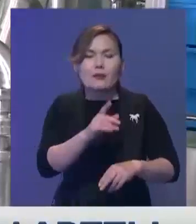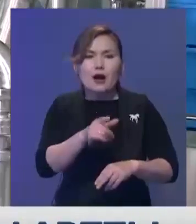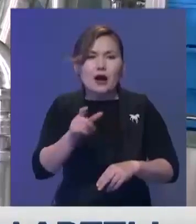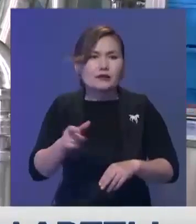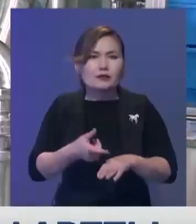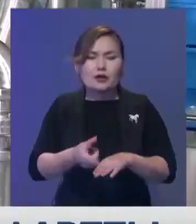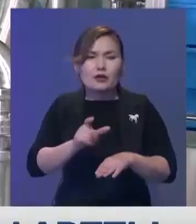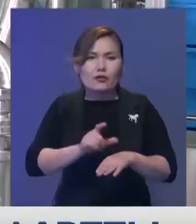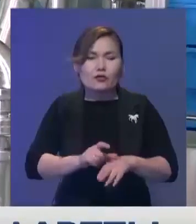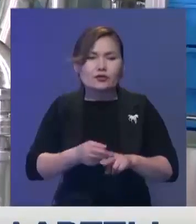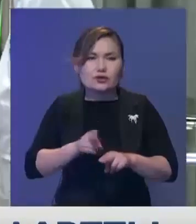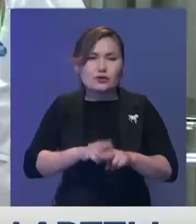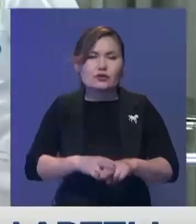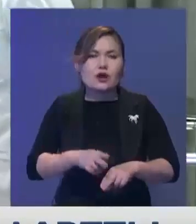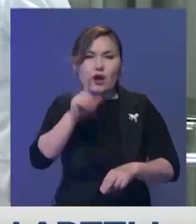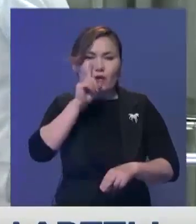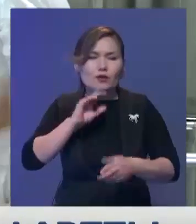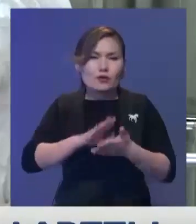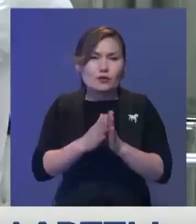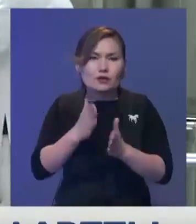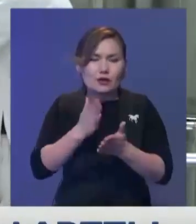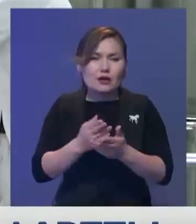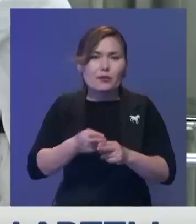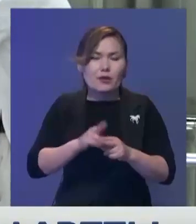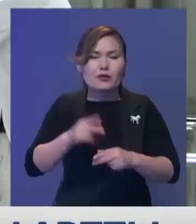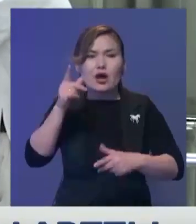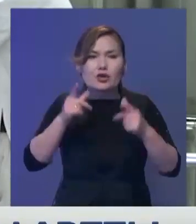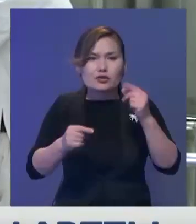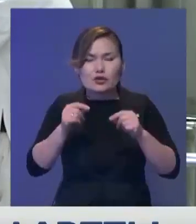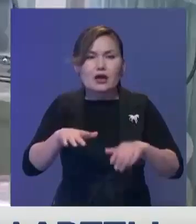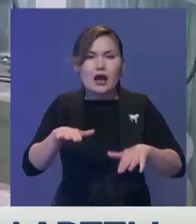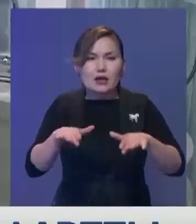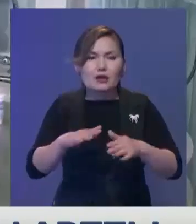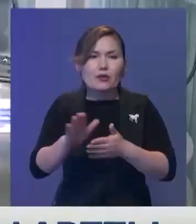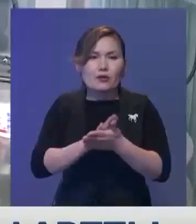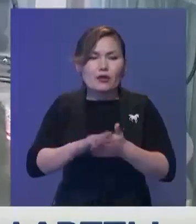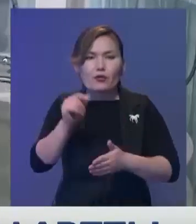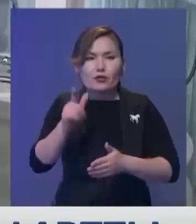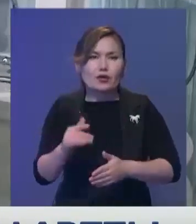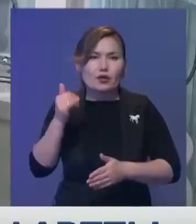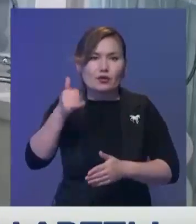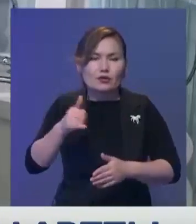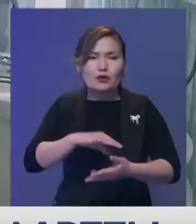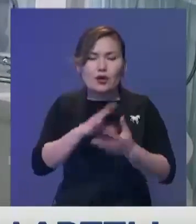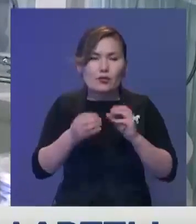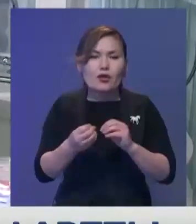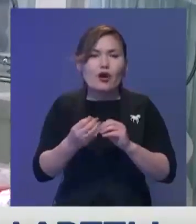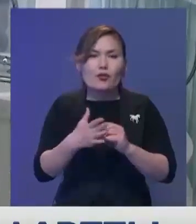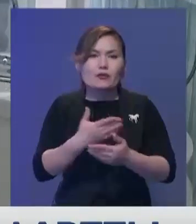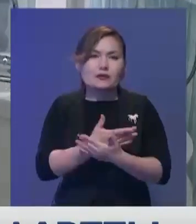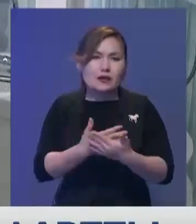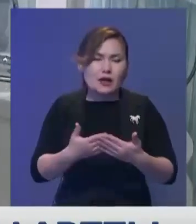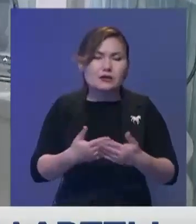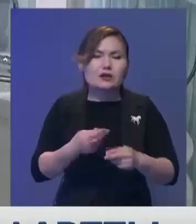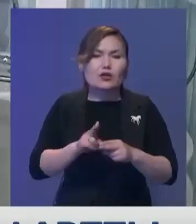тимеген сүт аптаматы жейлі арқылы зауытқа тікет кізілет. Қайнатылат, өңделет, құтыға ғұйылады. Қазір мұнда 15 түрлі сүті өнімі